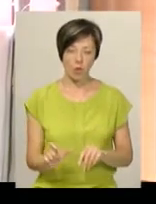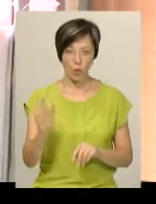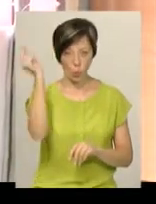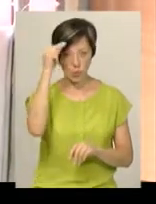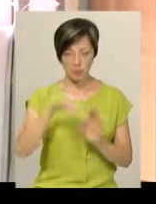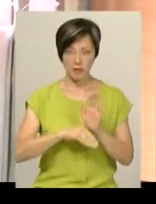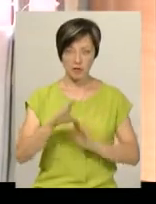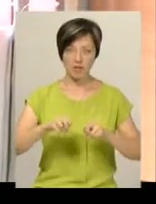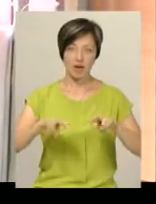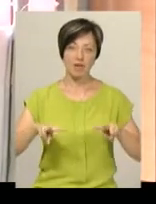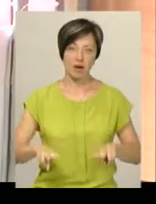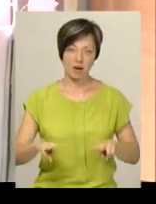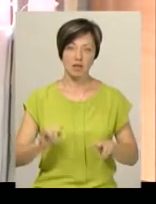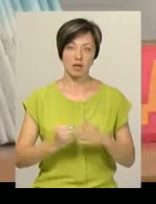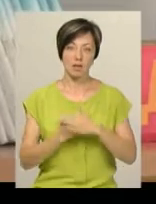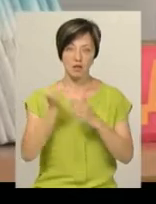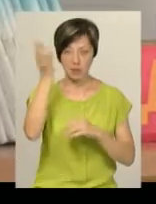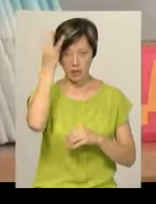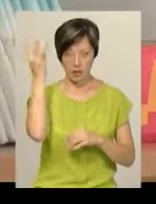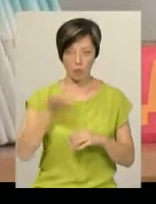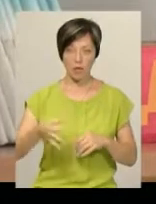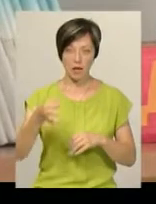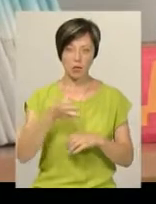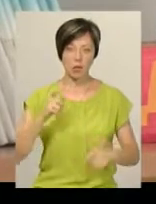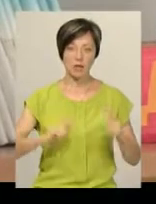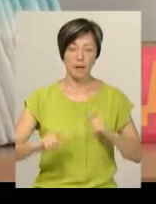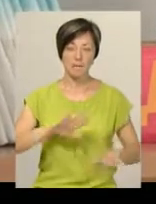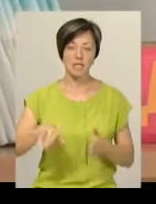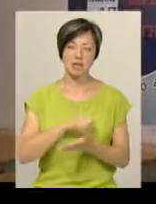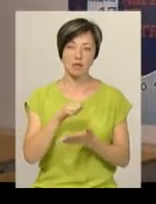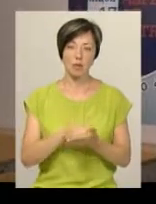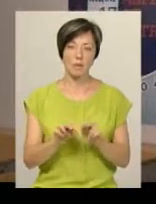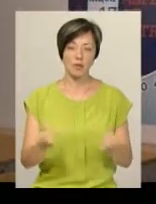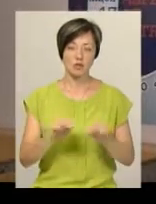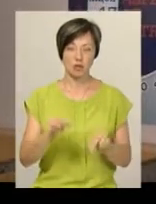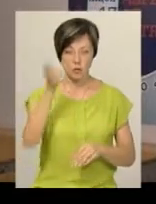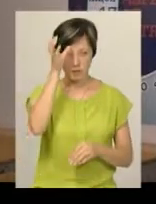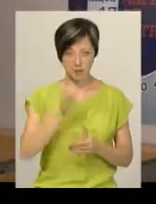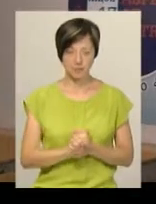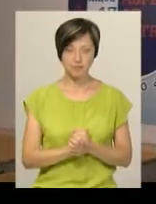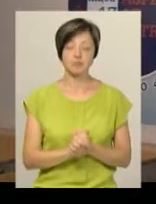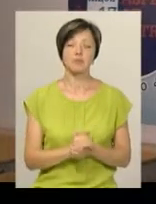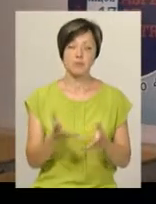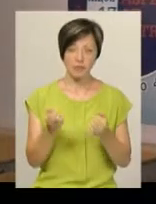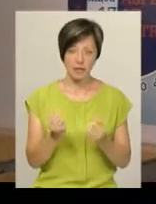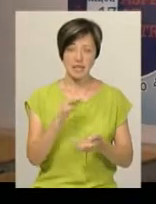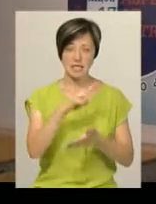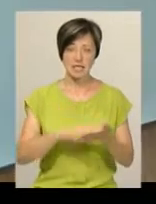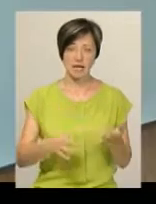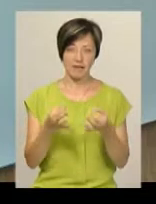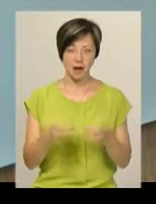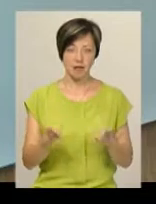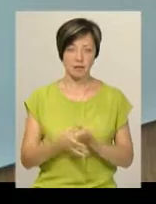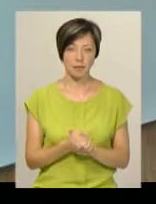курси підвищення кваліфікації на базі Хмельницького обласного інституту після дипломної педагогічної освіти, після чого отримала сертифікат.